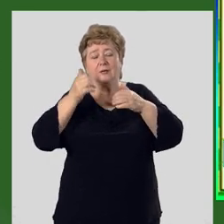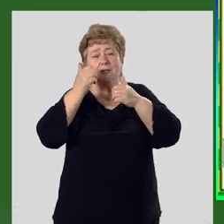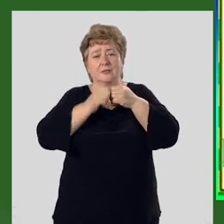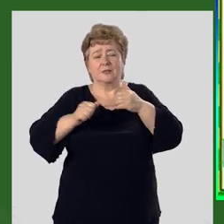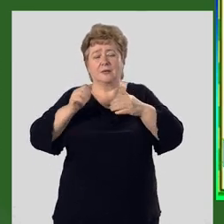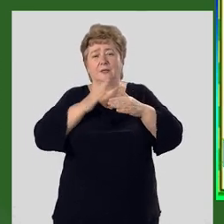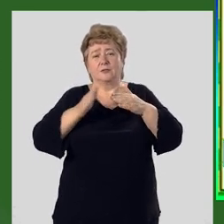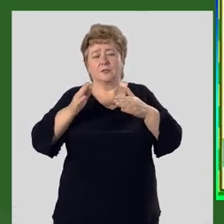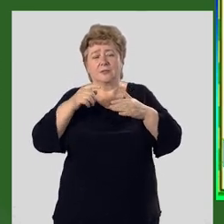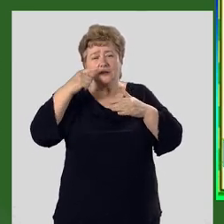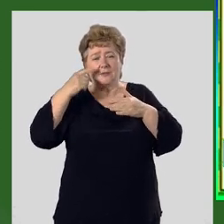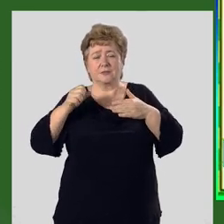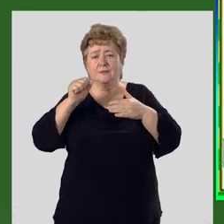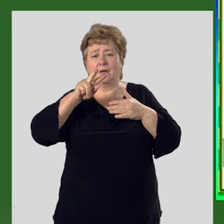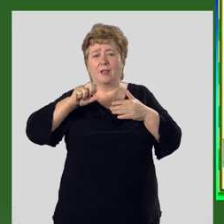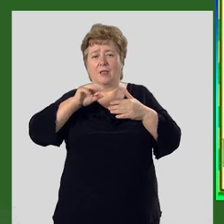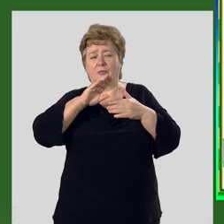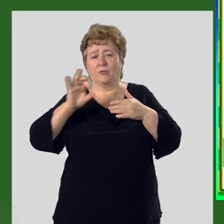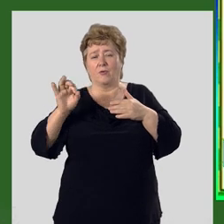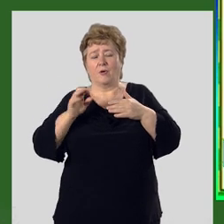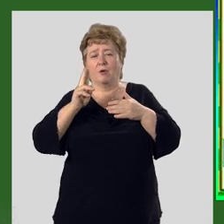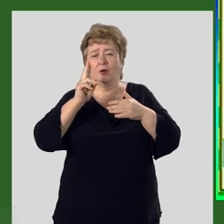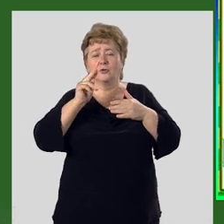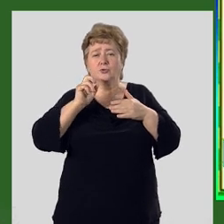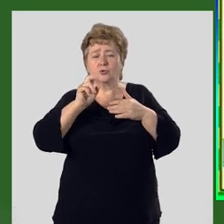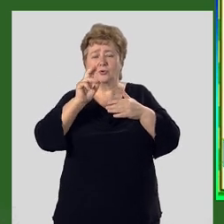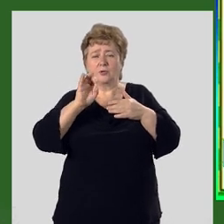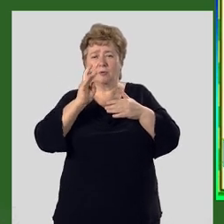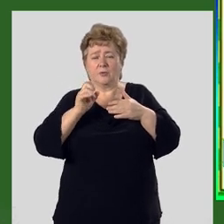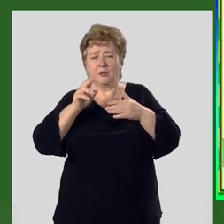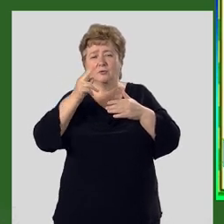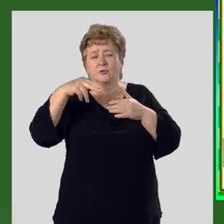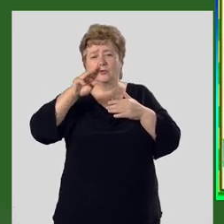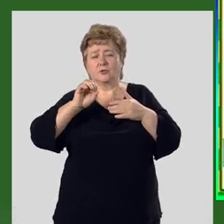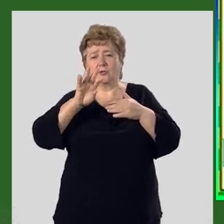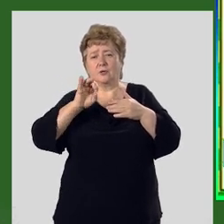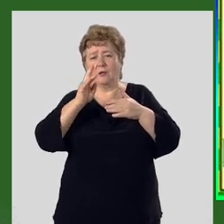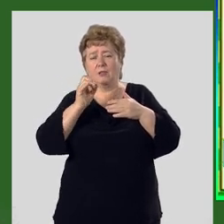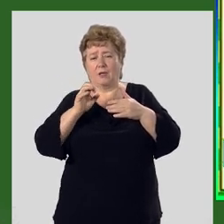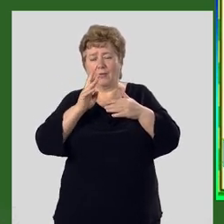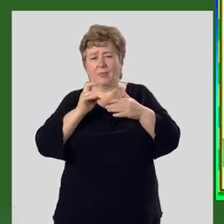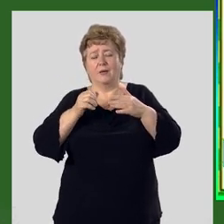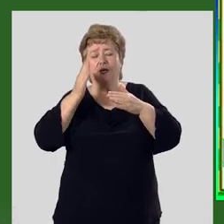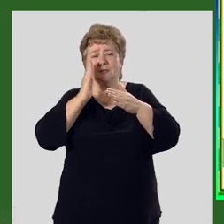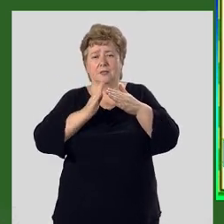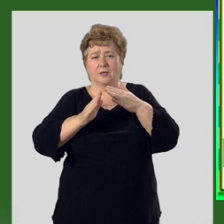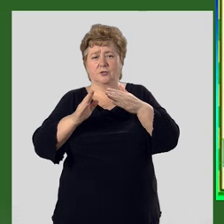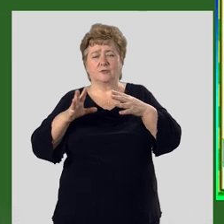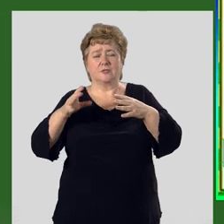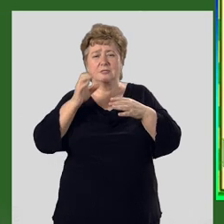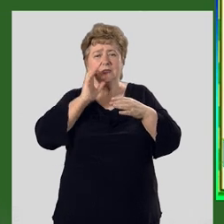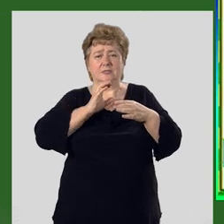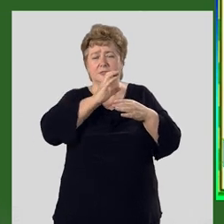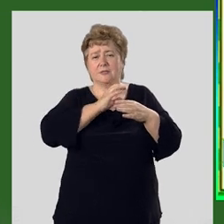части Кыргызского Аллатова, Чонки-Миня и Джиргалана. На этом заканчивается в